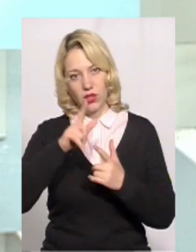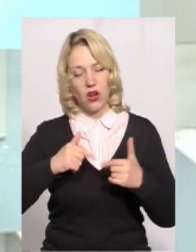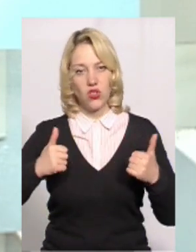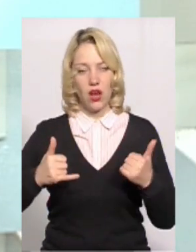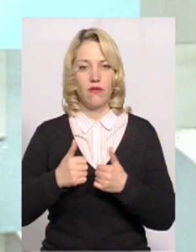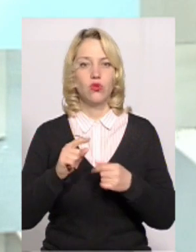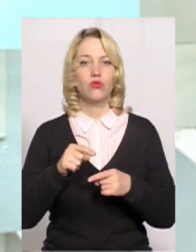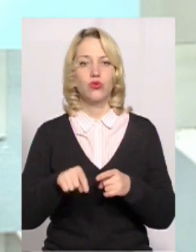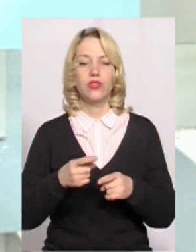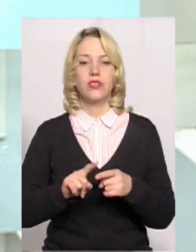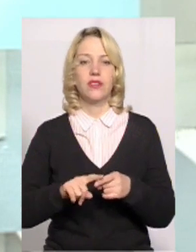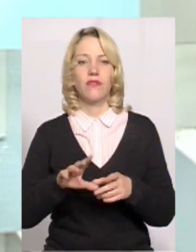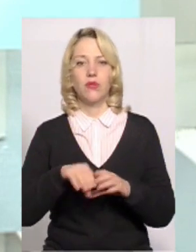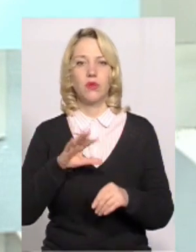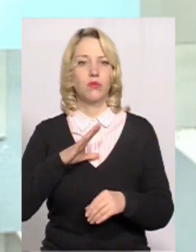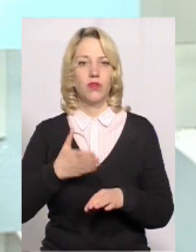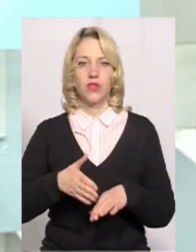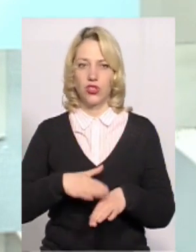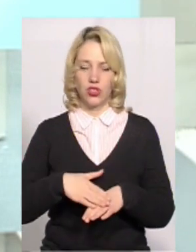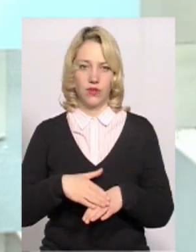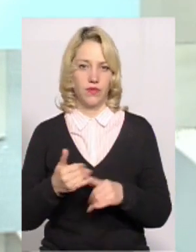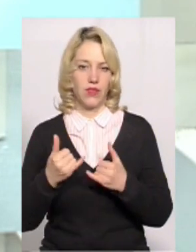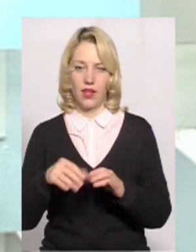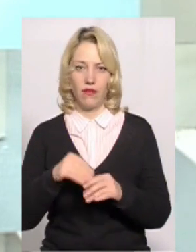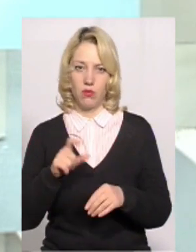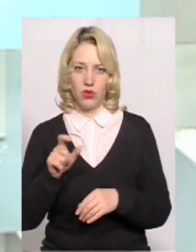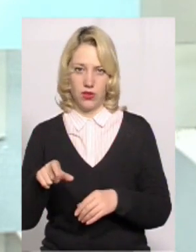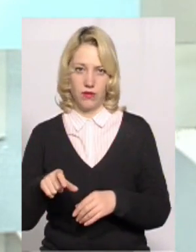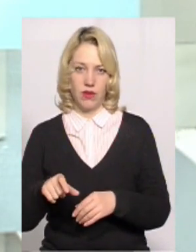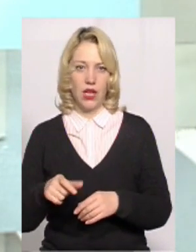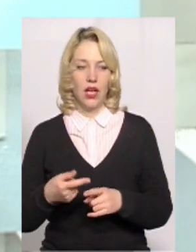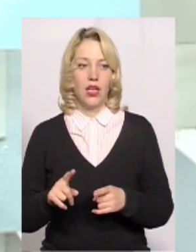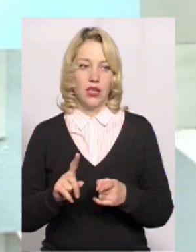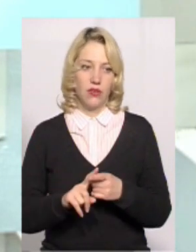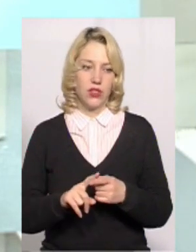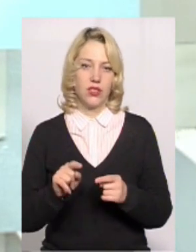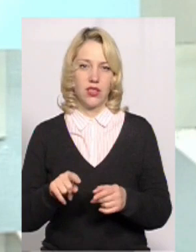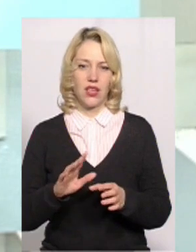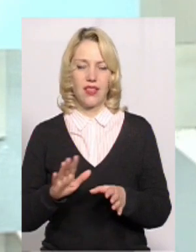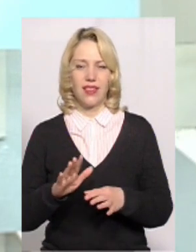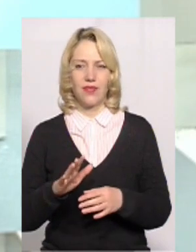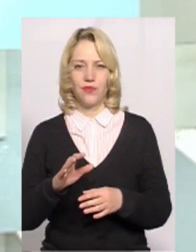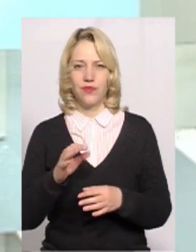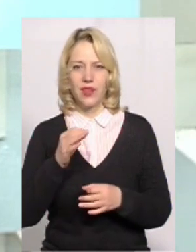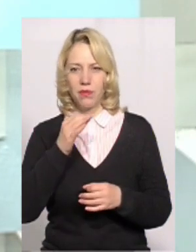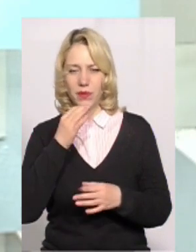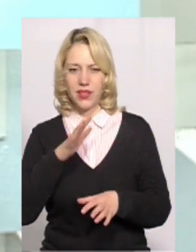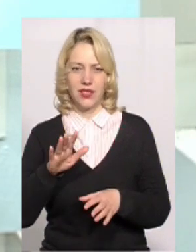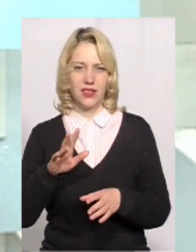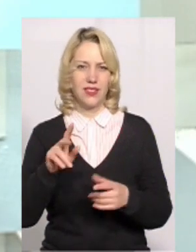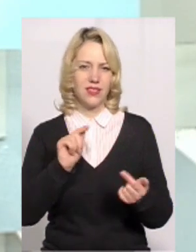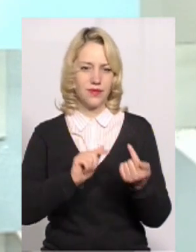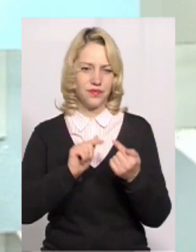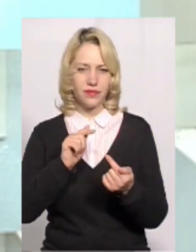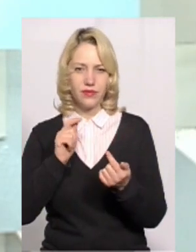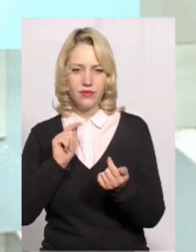що ці вибори були дуже важкі для виборця. І, так, хоча, от це якась неприязнь, яка виливалася, так, в